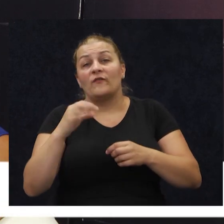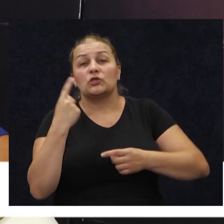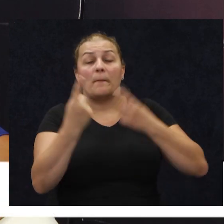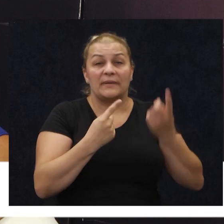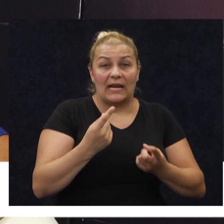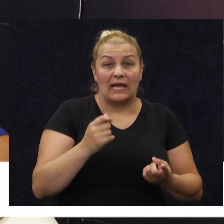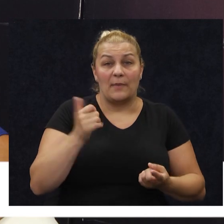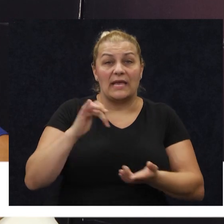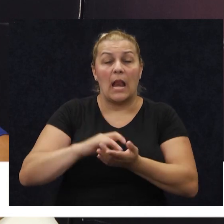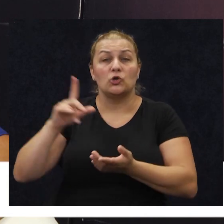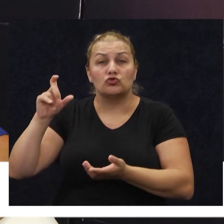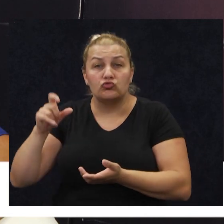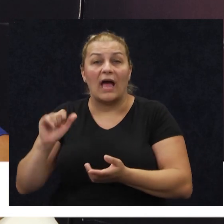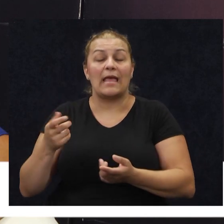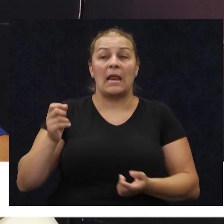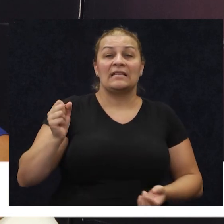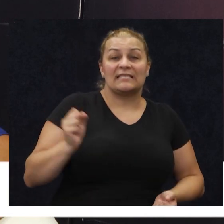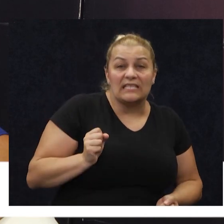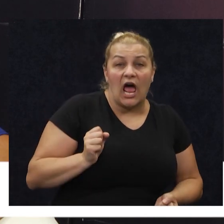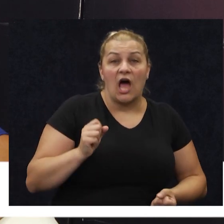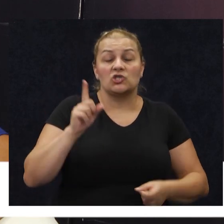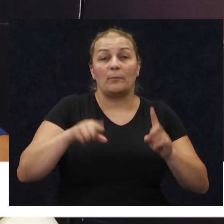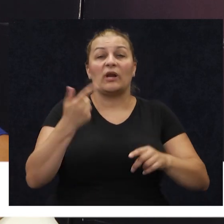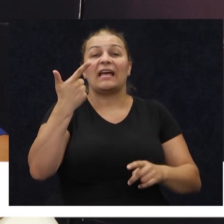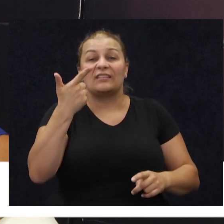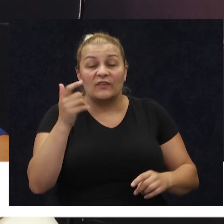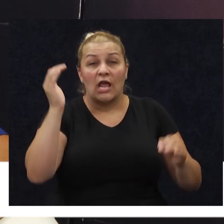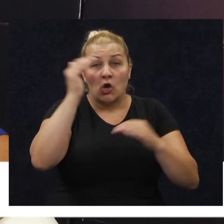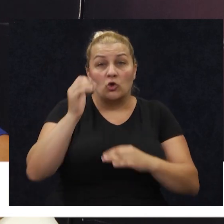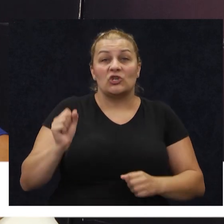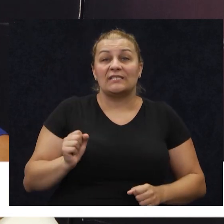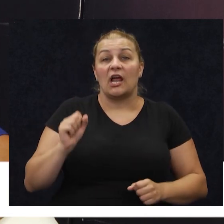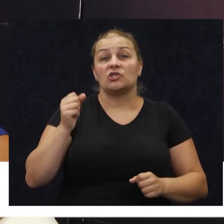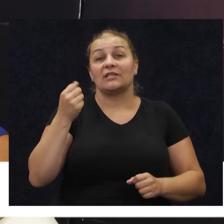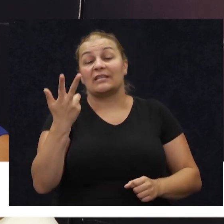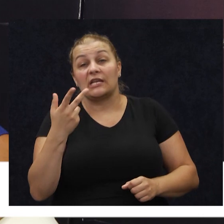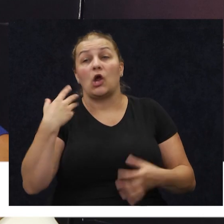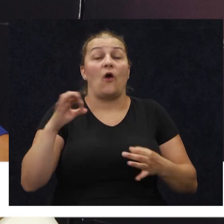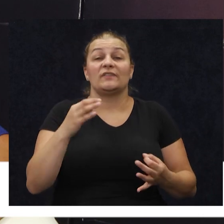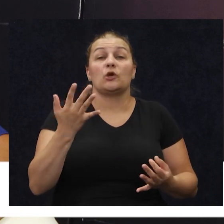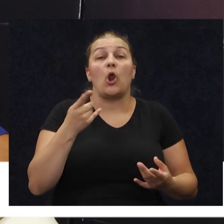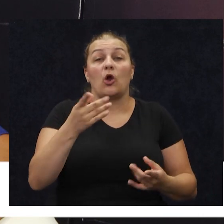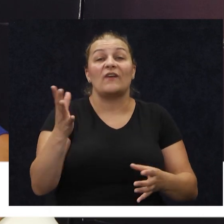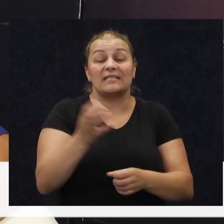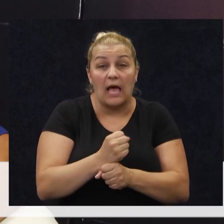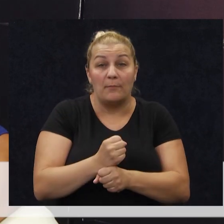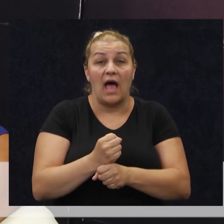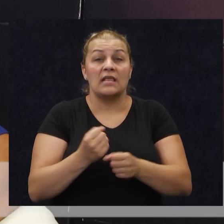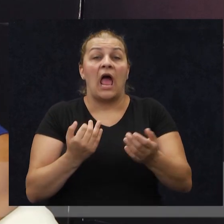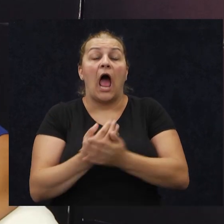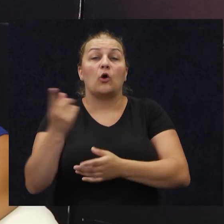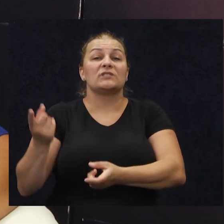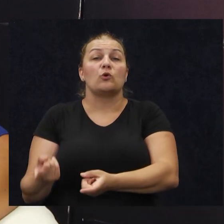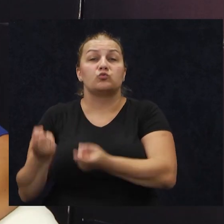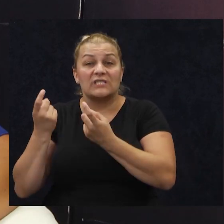jeste li na čuki, je li stražan, neka su dvije noćne straže, tri, ovisi koliko vas zapadne, pa onda ako ste u selu,